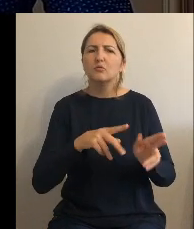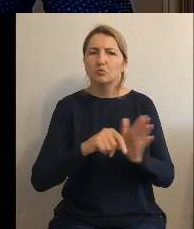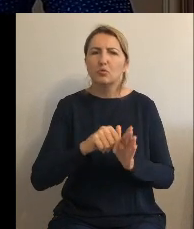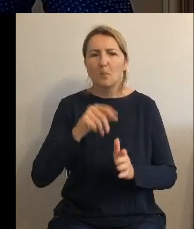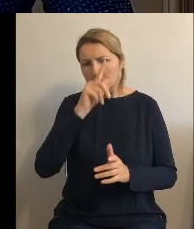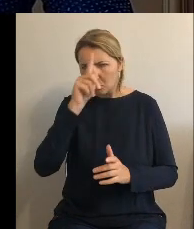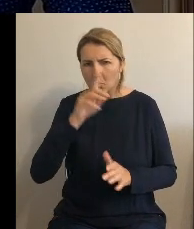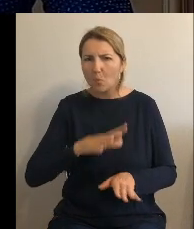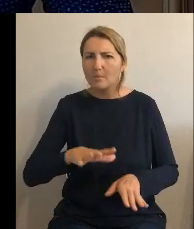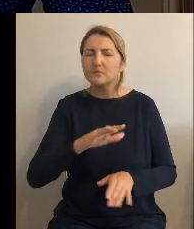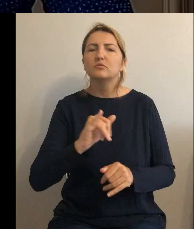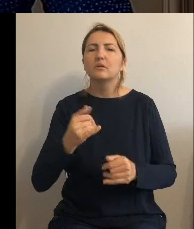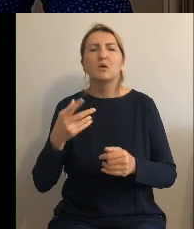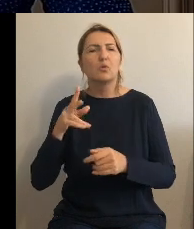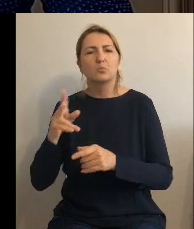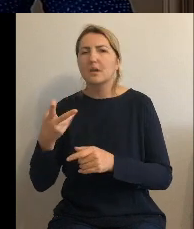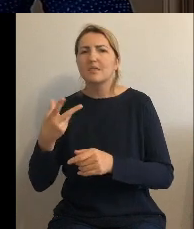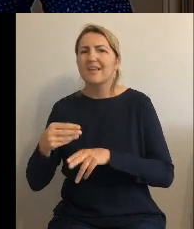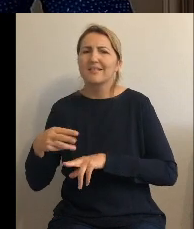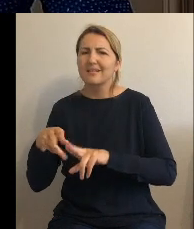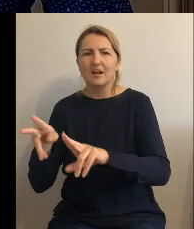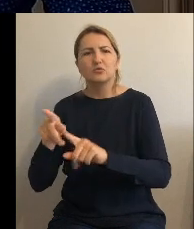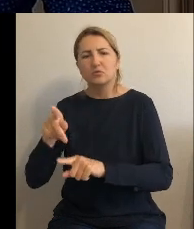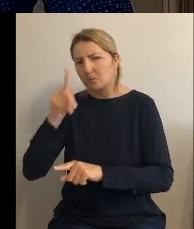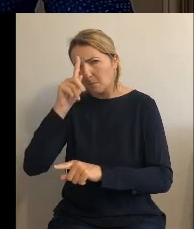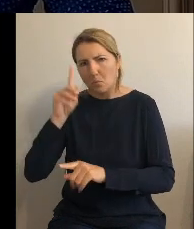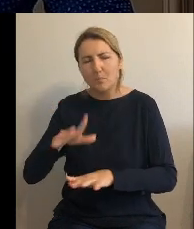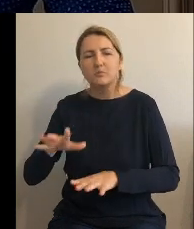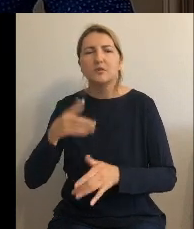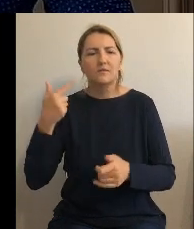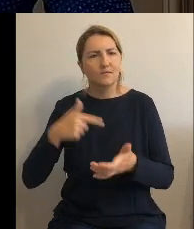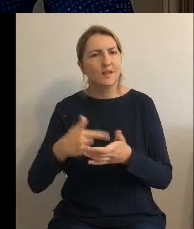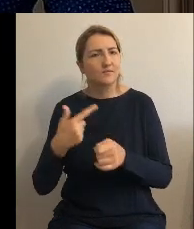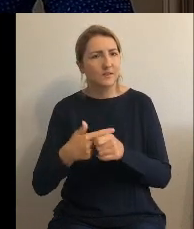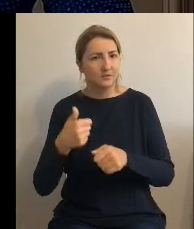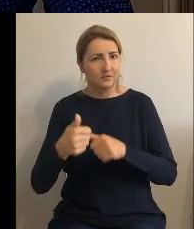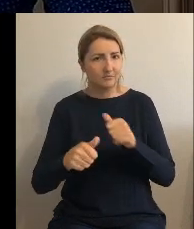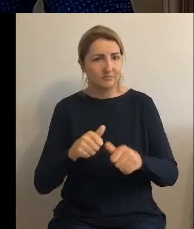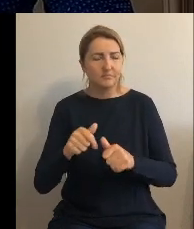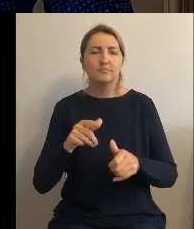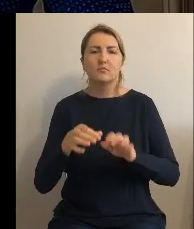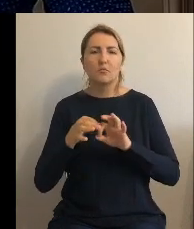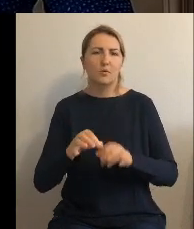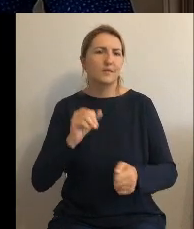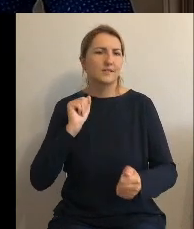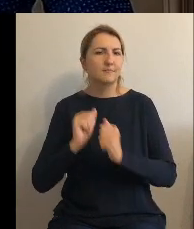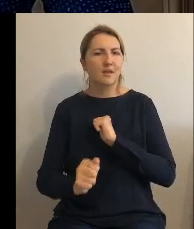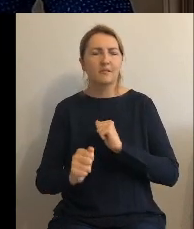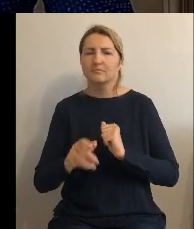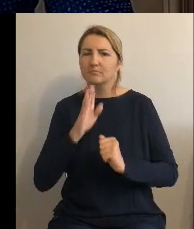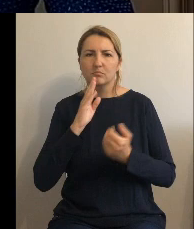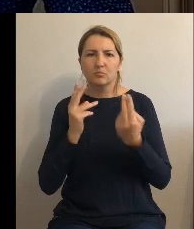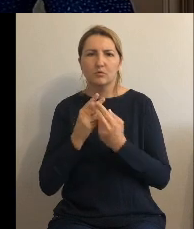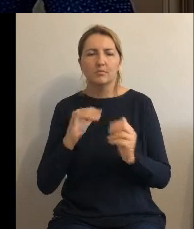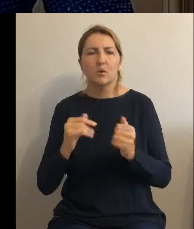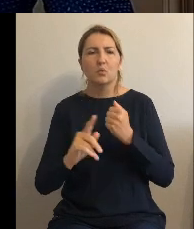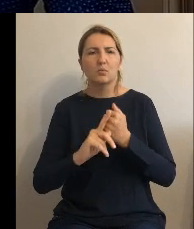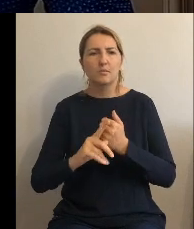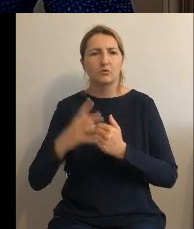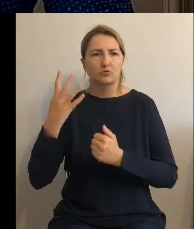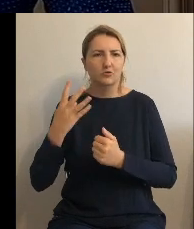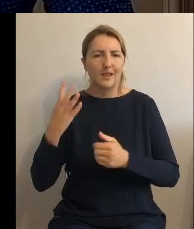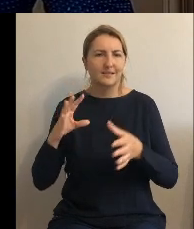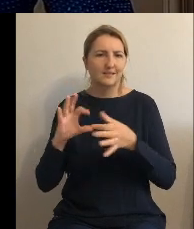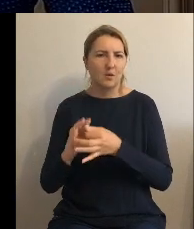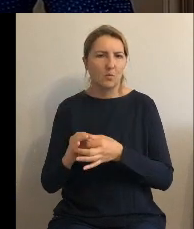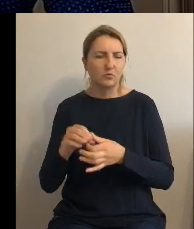niezaliczanym do sektora finansów publicznych w 2021 roku wprowadza się zmiany, w załączniku numer 4 do niniejszej uchwały. Paragraf 2.